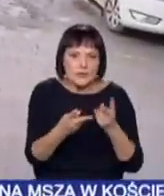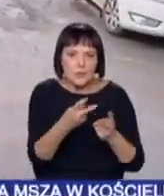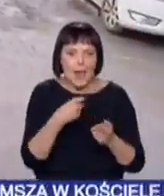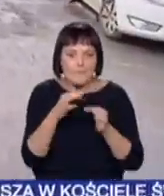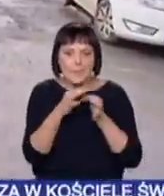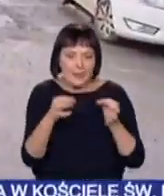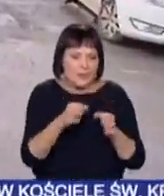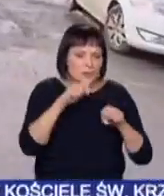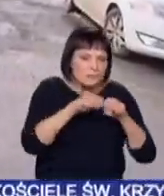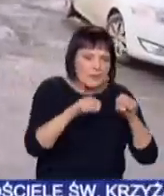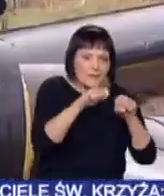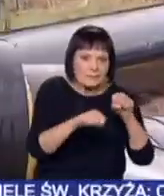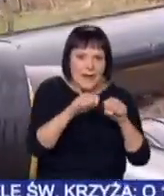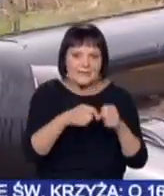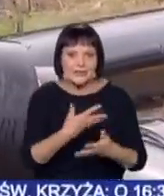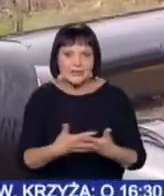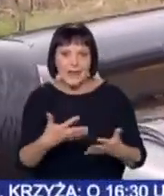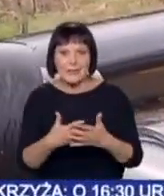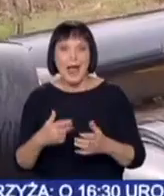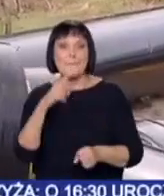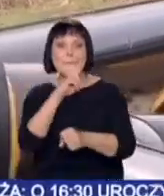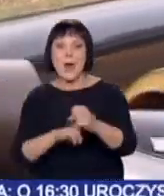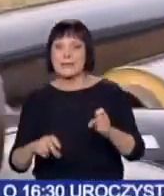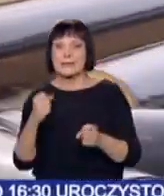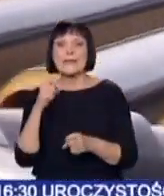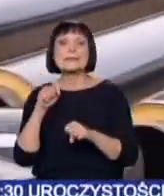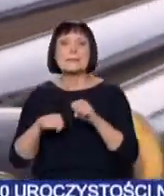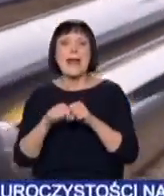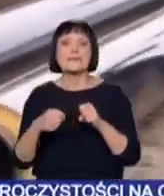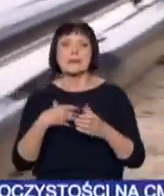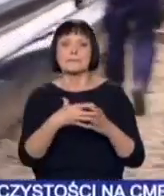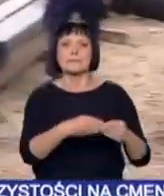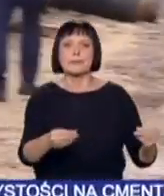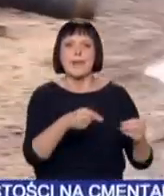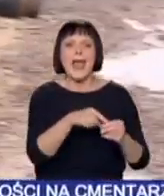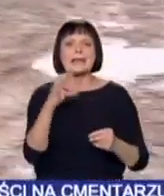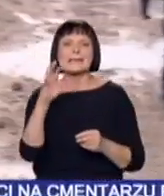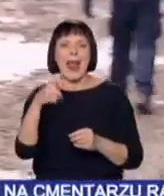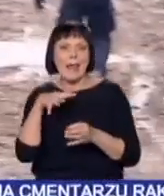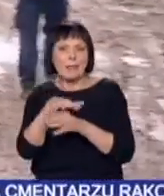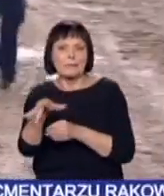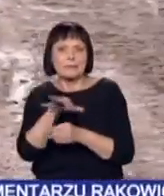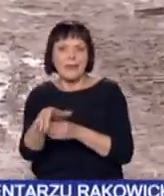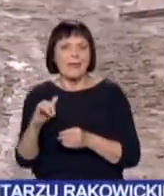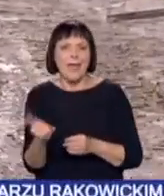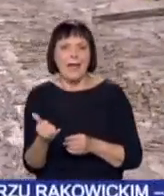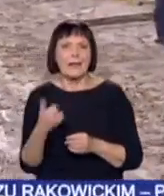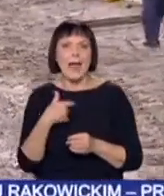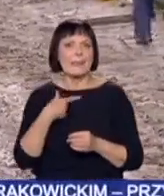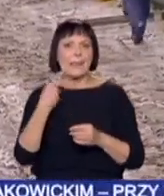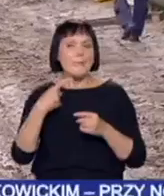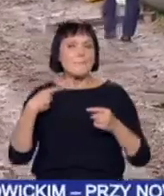metr po metrze sprawdzają ziemię. Policja cały czas sprawdza jak doszło do utraty naszpikowanego selenem urządzenia. W tej sprawie za